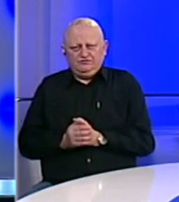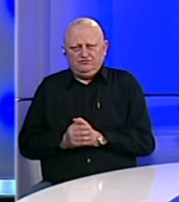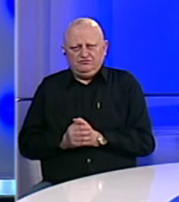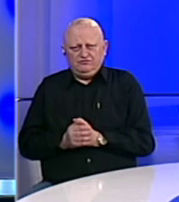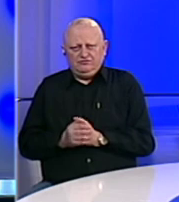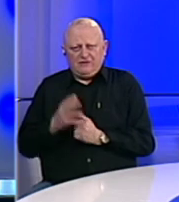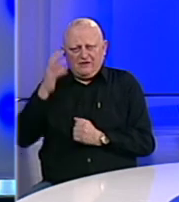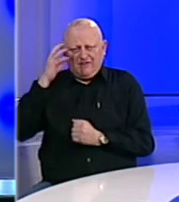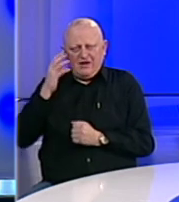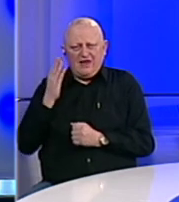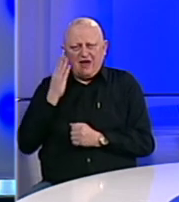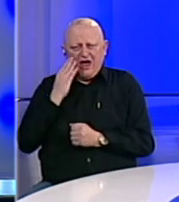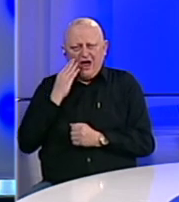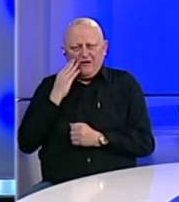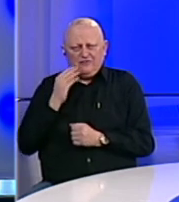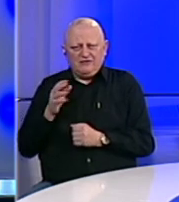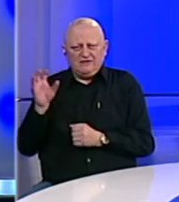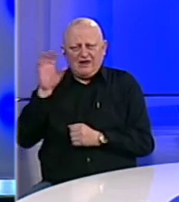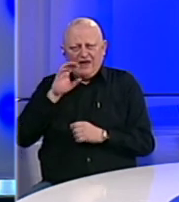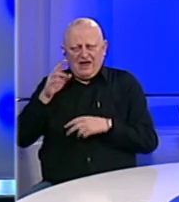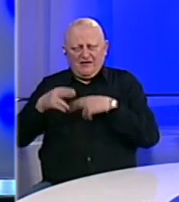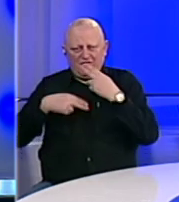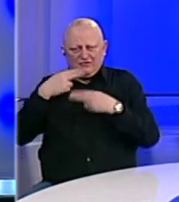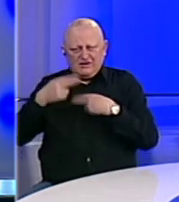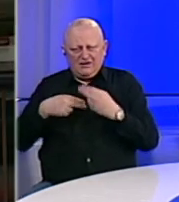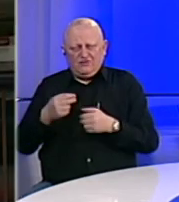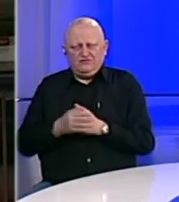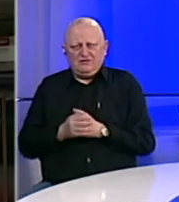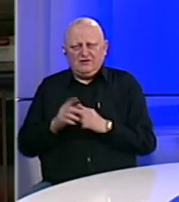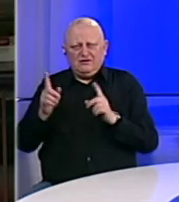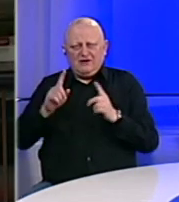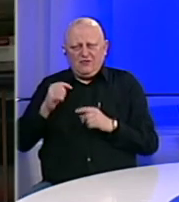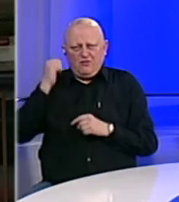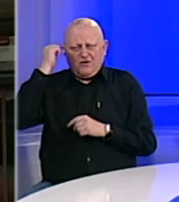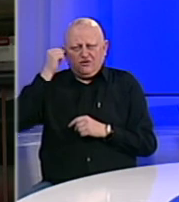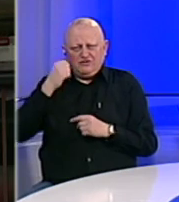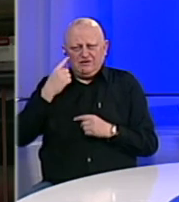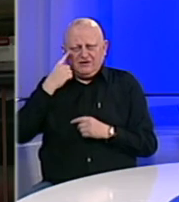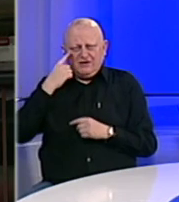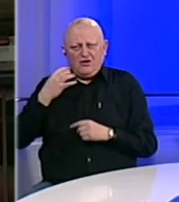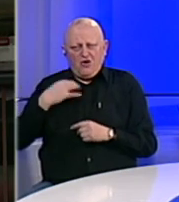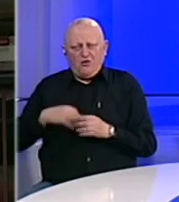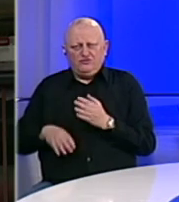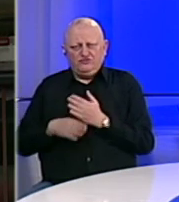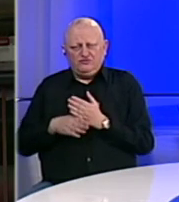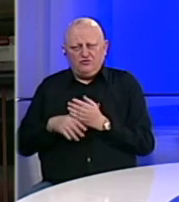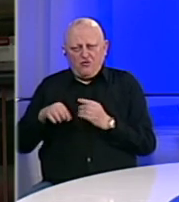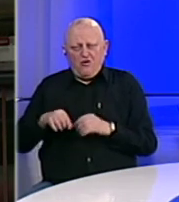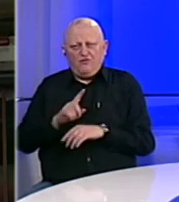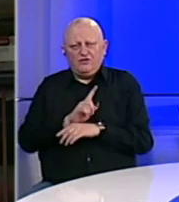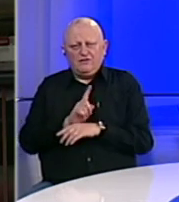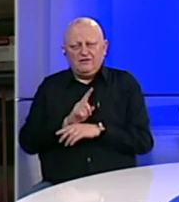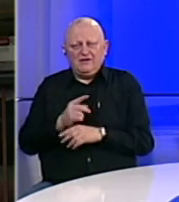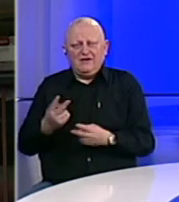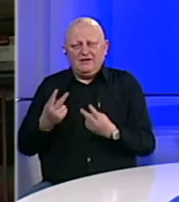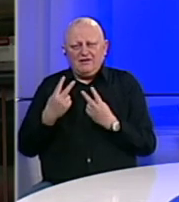Vlada Sjedinja američkih država, Evropska komisija, Republika Turska, Kina obećale su pomoć, ali u ovom trenutku